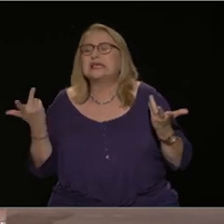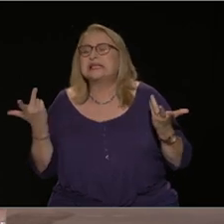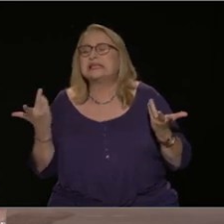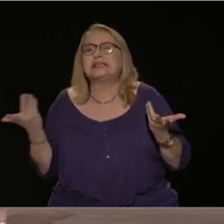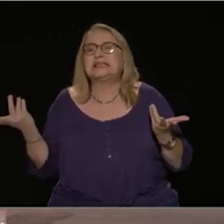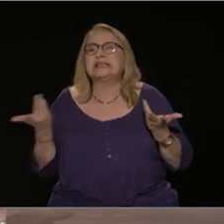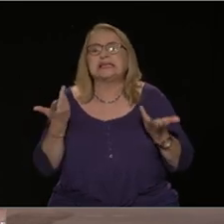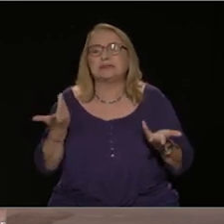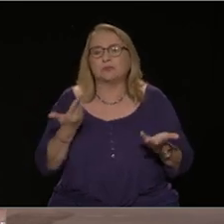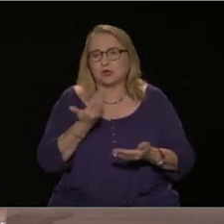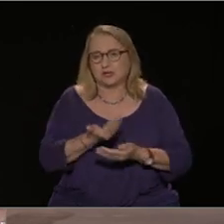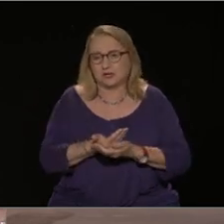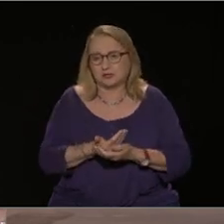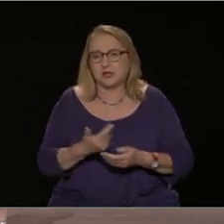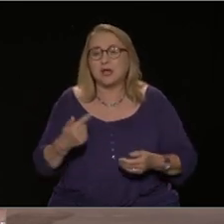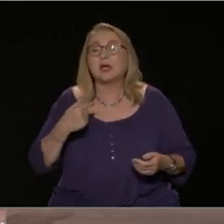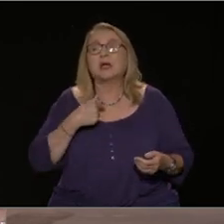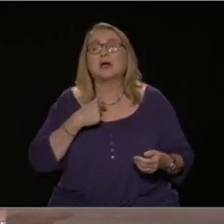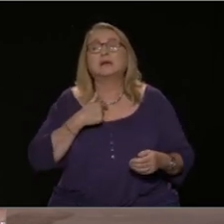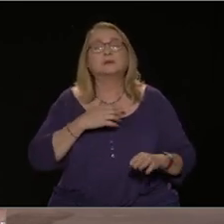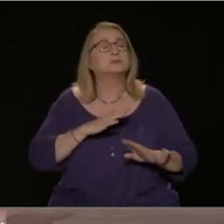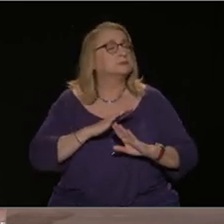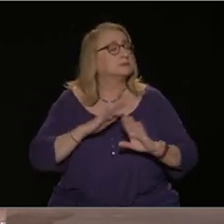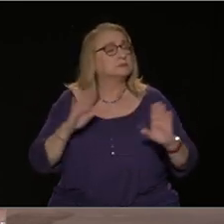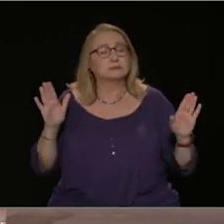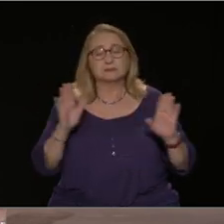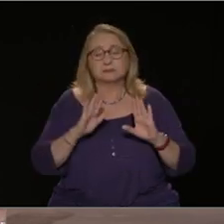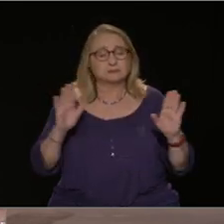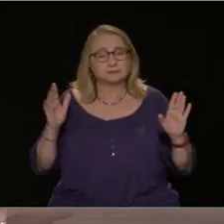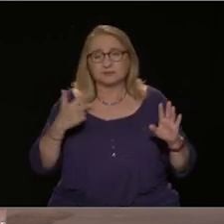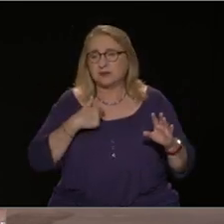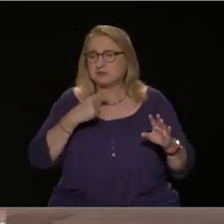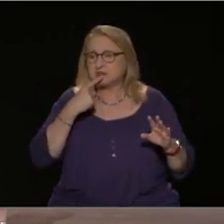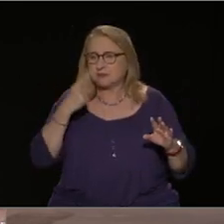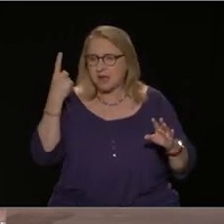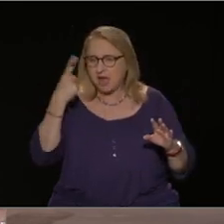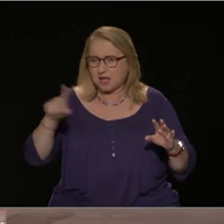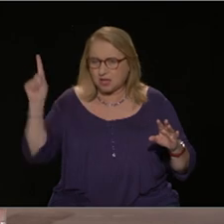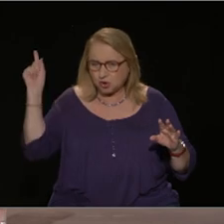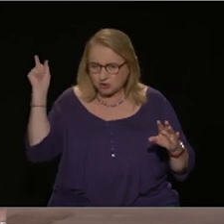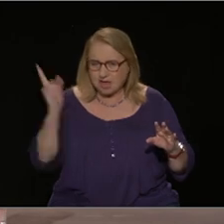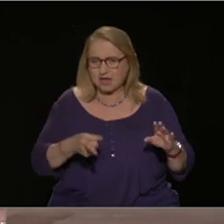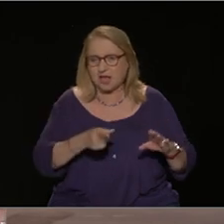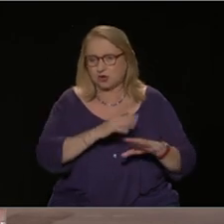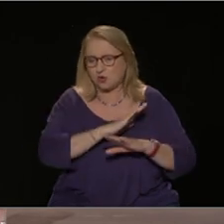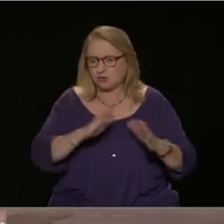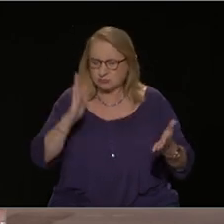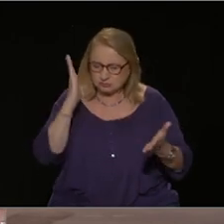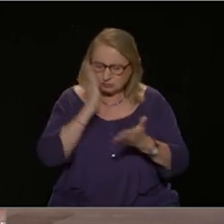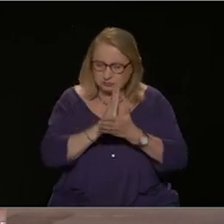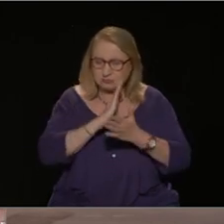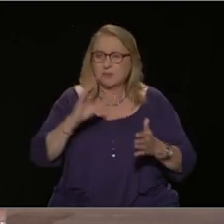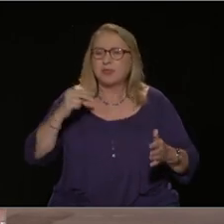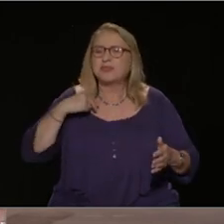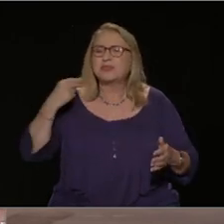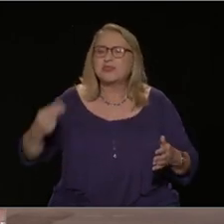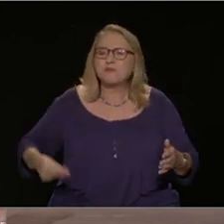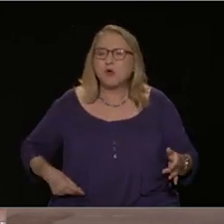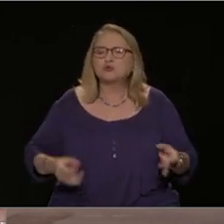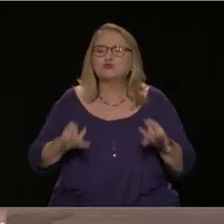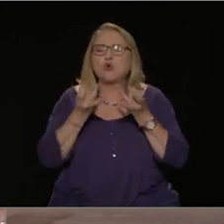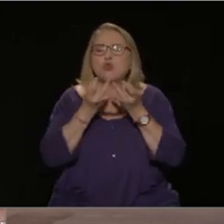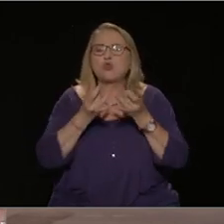Εμείς είμαστε κατηγορηματικά υπέρ ενός απόλυτα 100% δημόσιο και δωρεάν